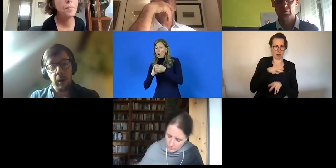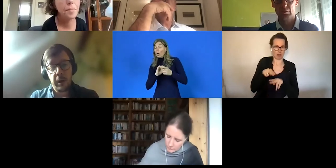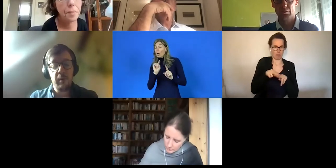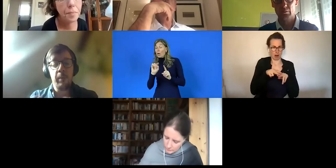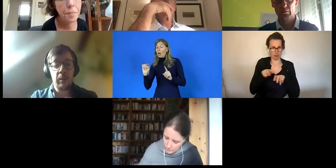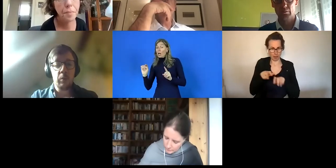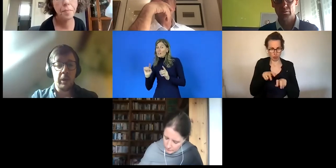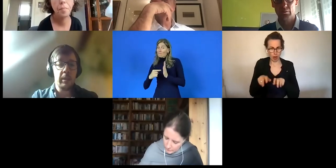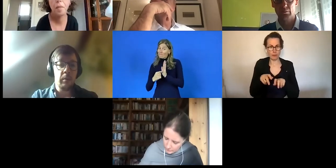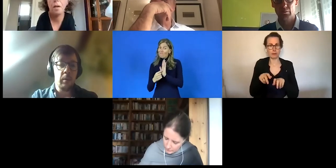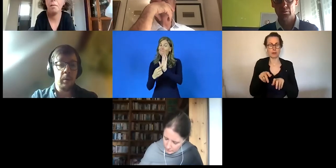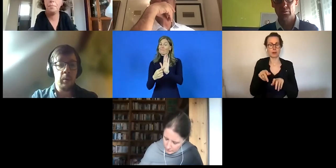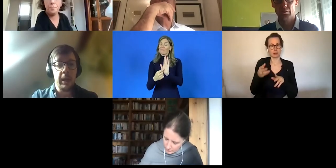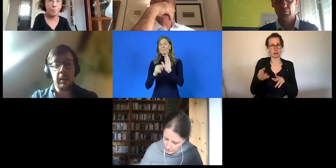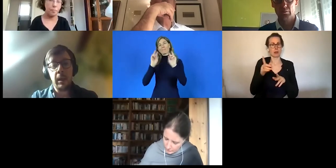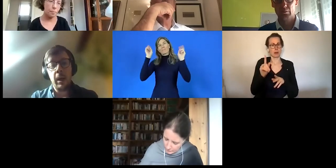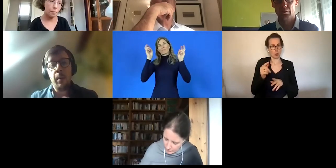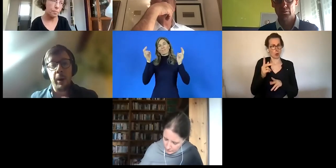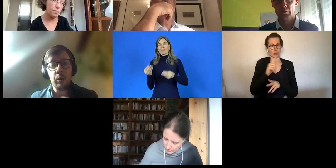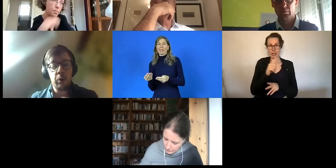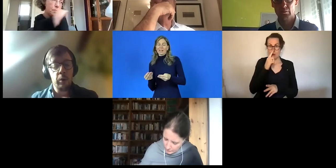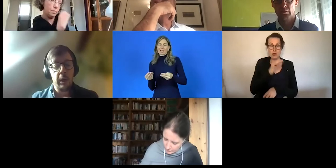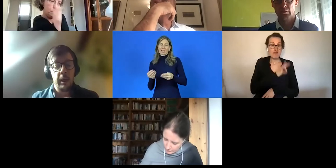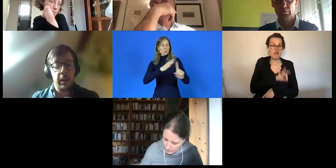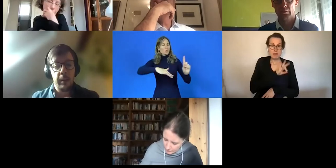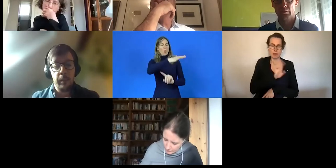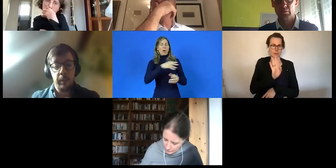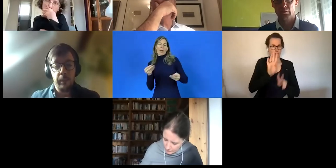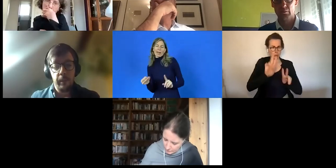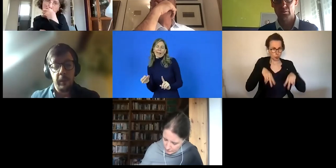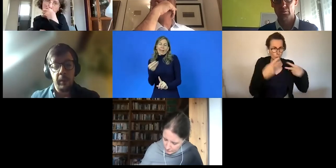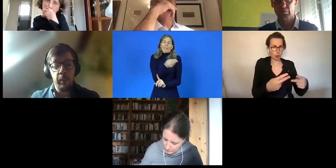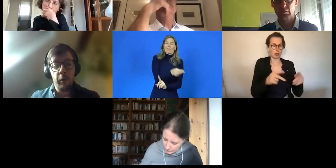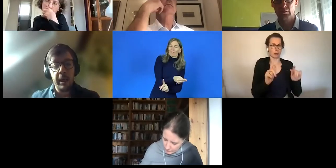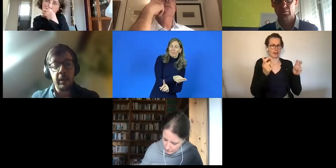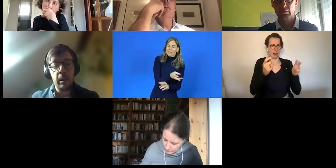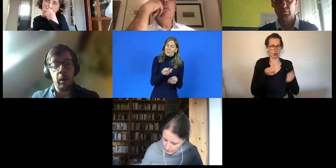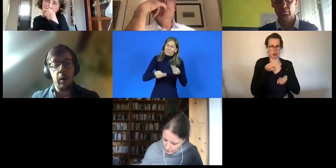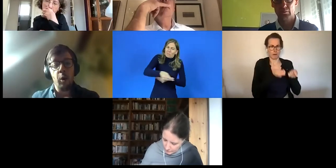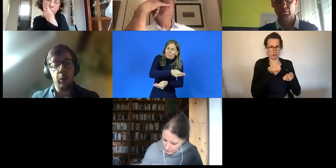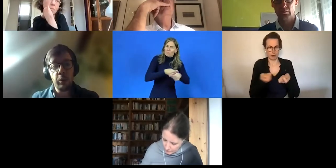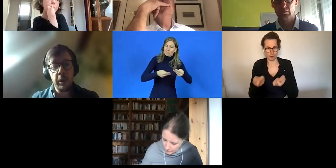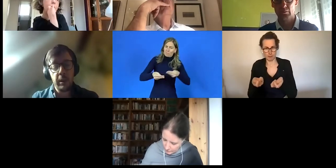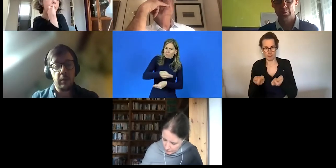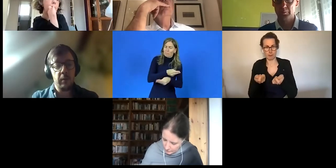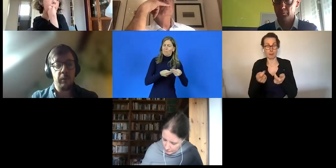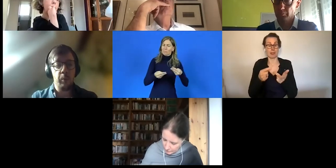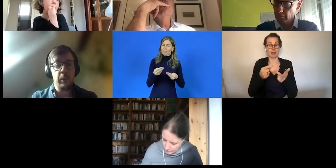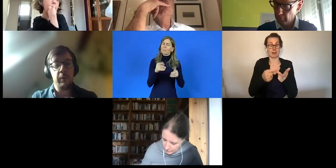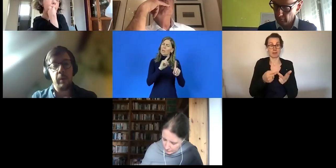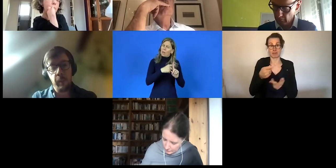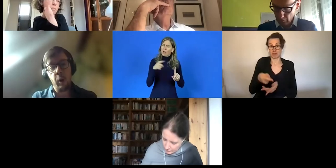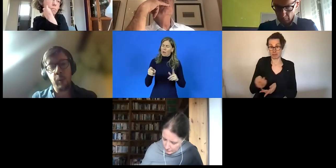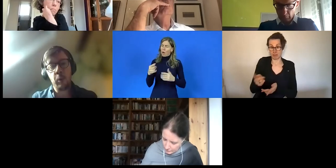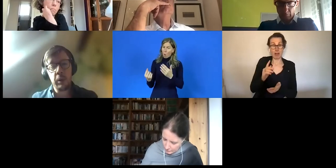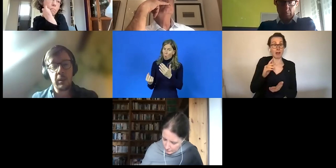sozialwirtschaftlichen Unternehmen einen wichtigen Beitrag, einen wichtigen gesellschaftlichen Beitrag letztlich